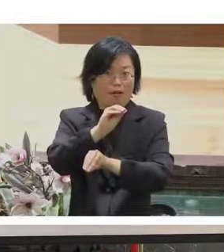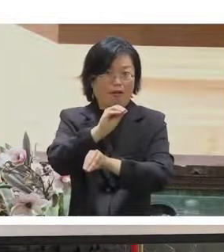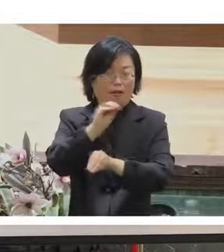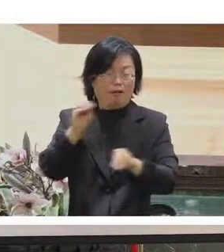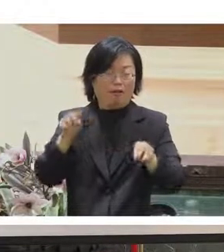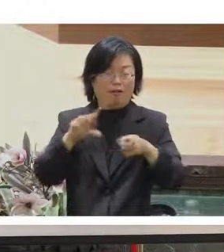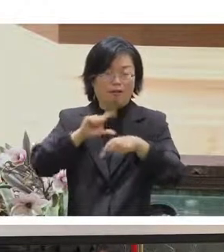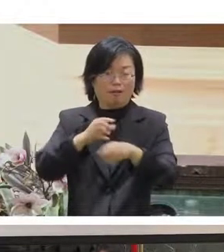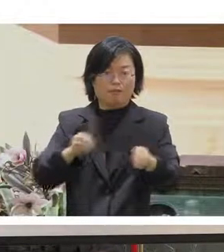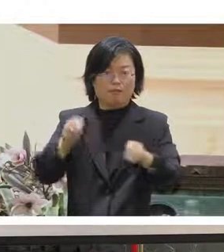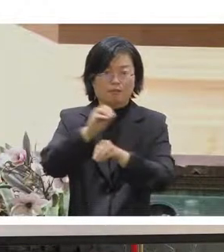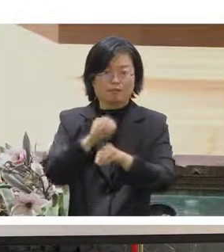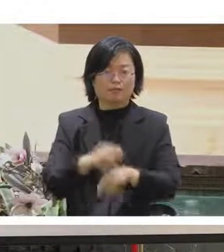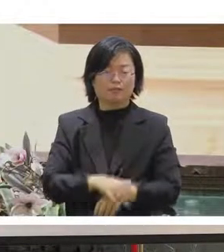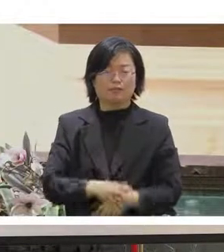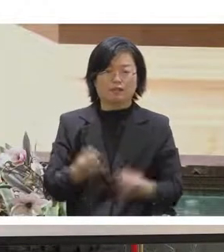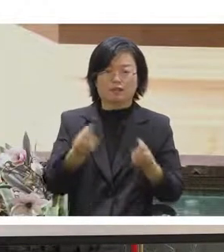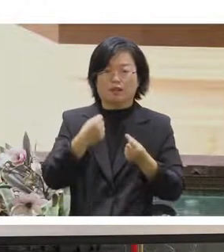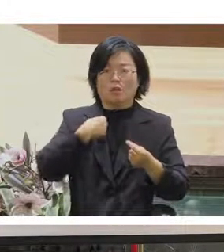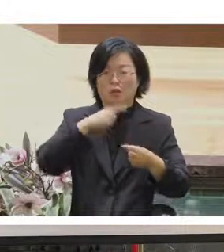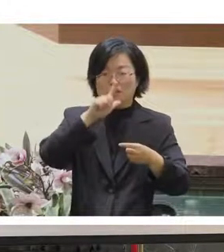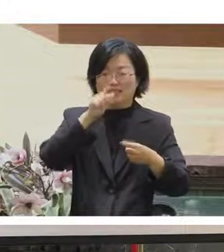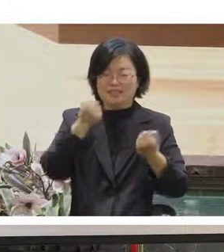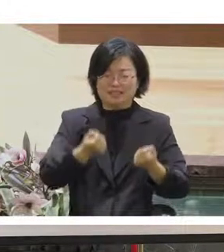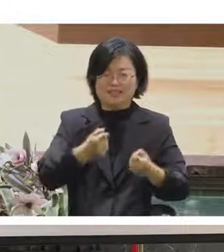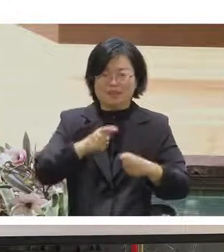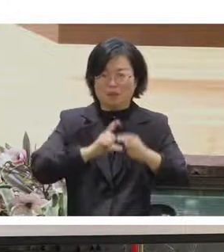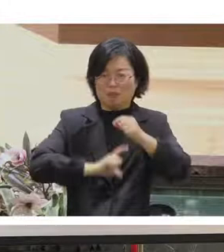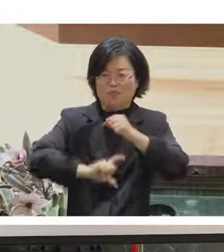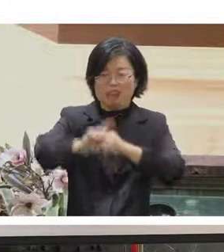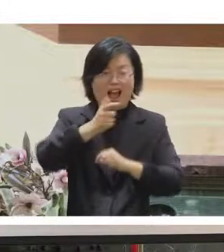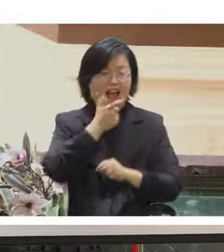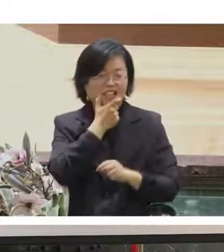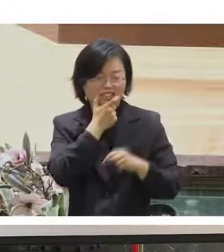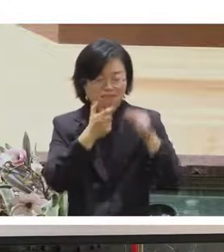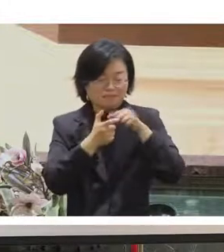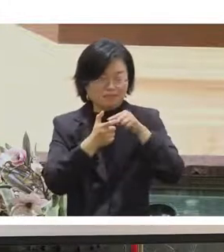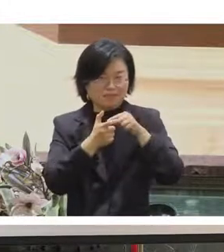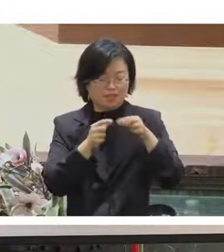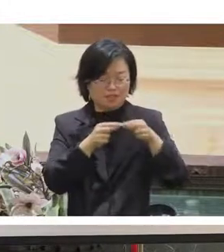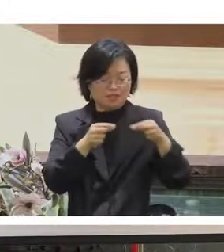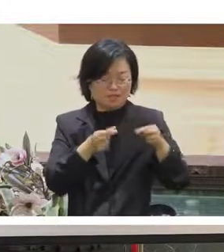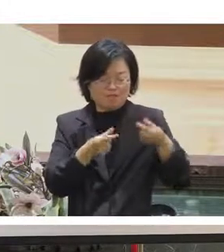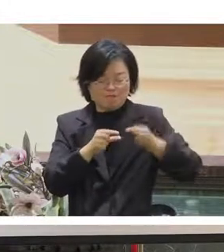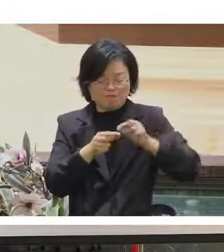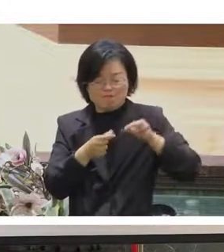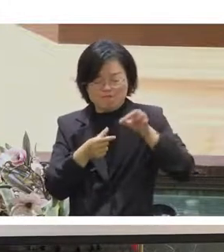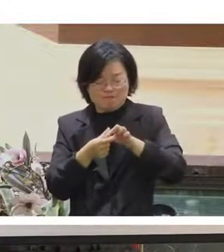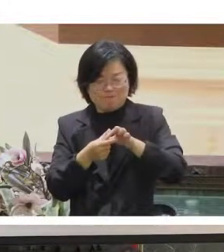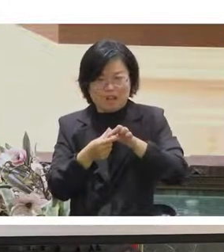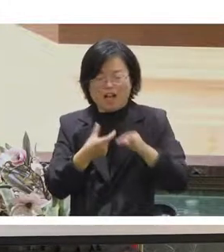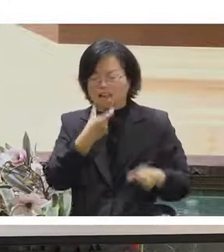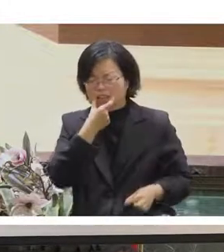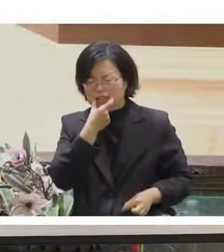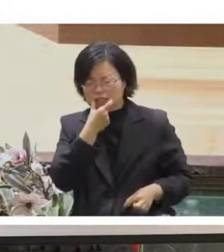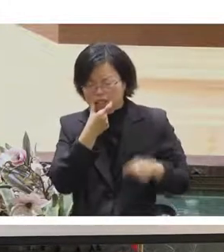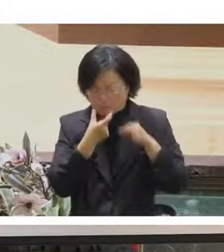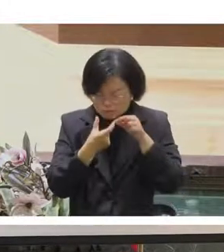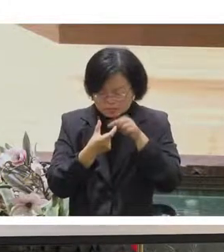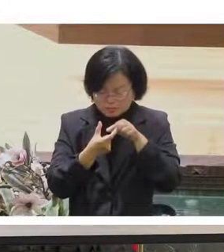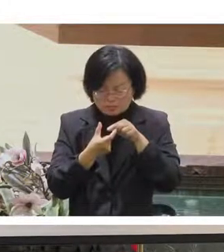有點在月餅裡面包了一個紙條所以他吃紙條就會吃月餅最後就會拿出那個紙條這樣